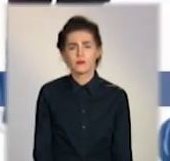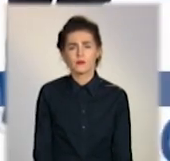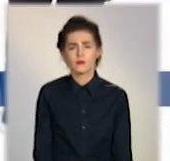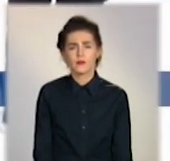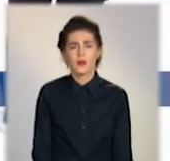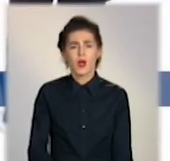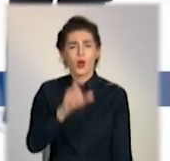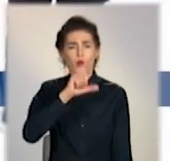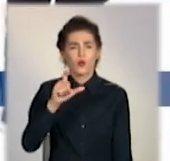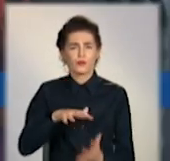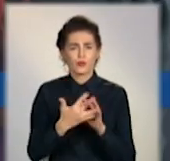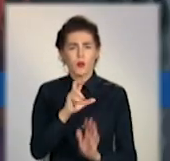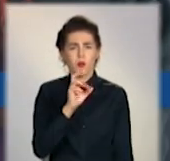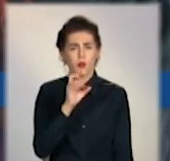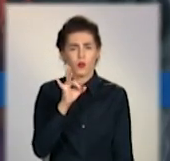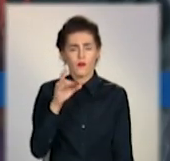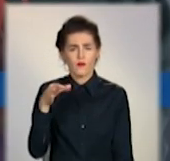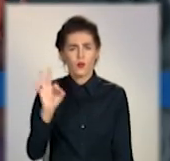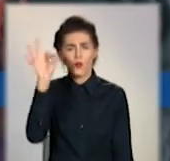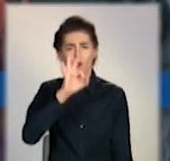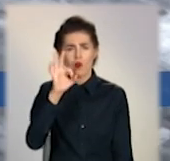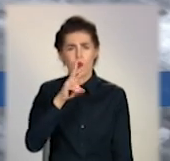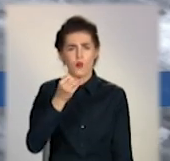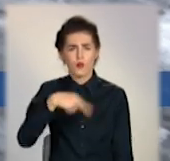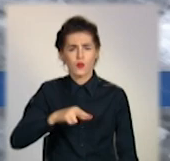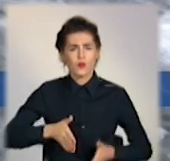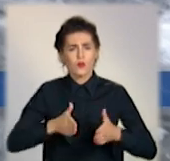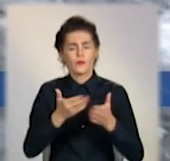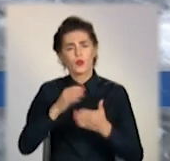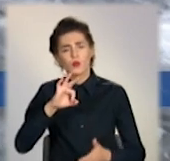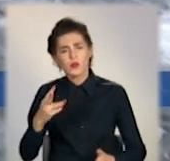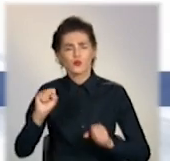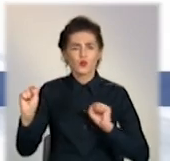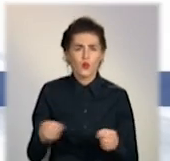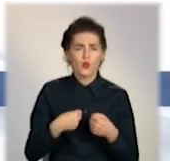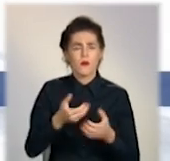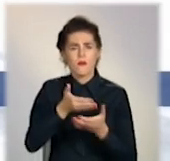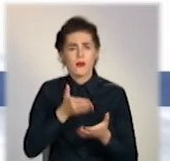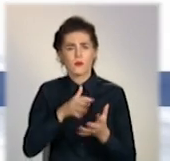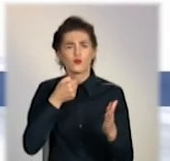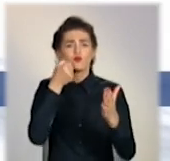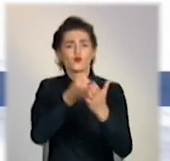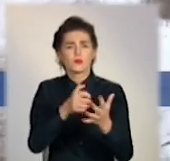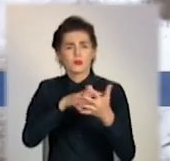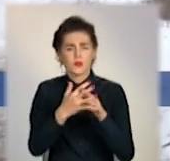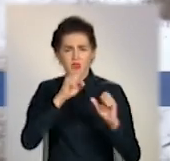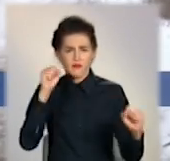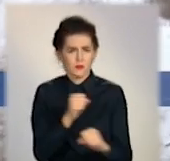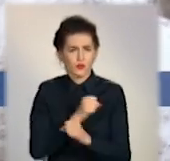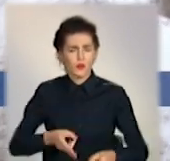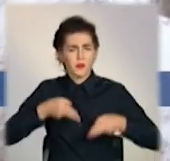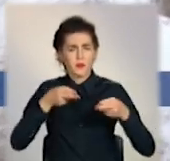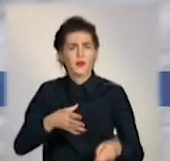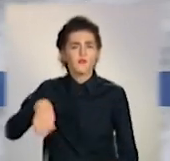Жителі Бобрового нарікають на обледенілу дорогу. Швидка та машина з хлібом до селища ледь можуть дістатися. Чи